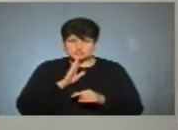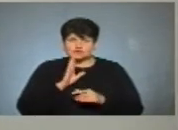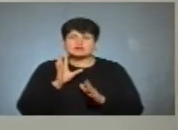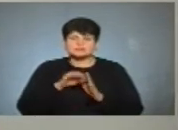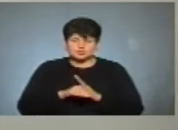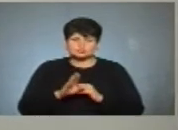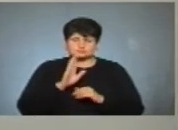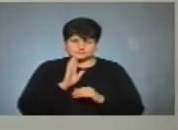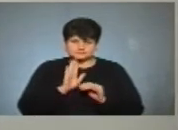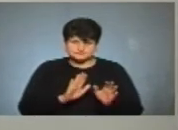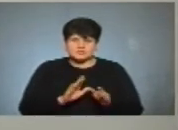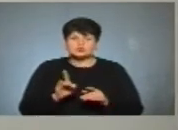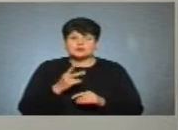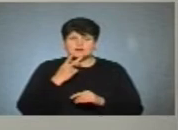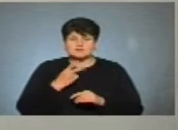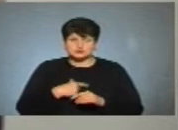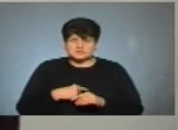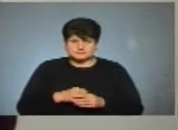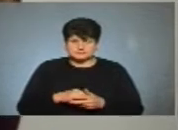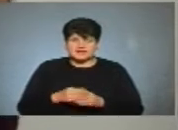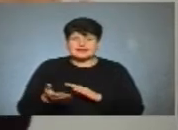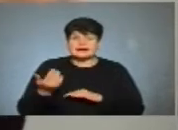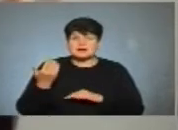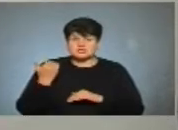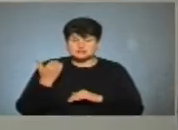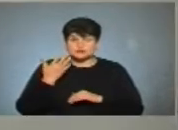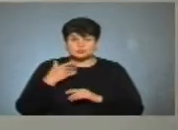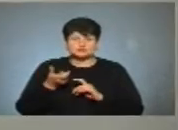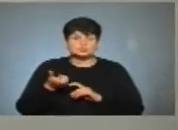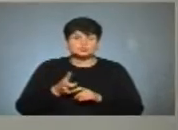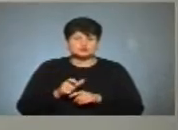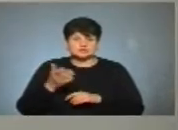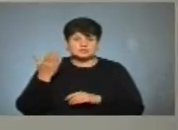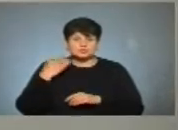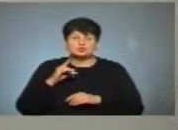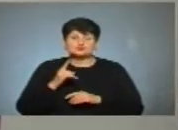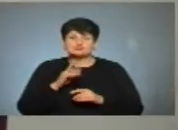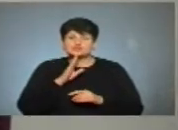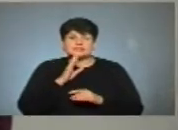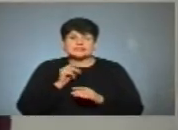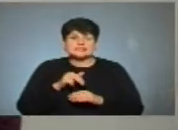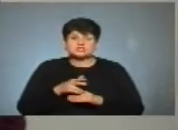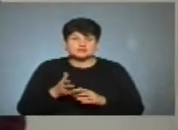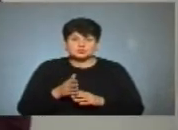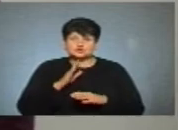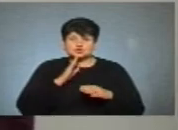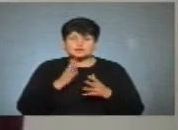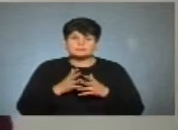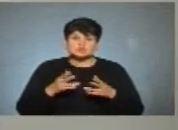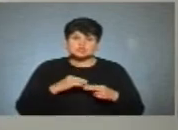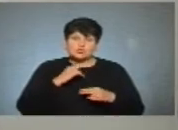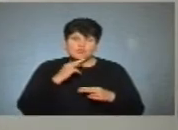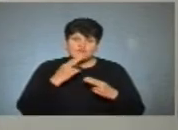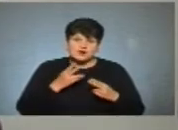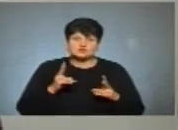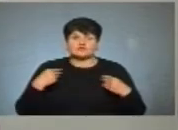в тому числі. Але, що я для себе бачу, раніше, колись, дуже-дуже давно, на вибори, чому там жінки, можливо, не йшли. Тому що до жінок більше увага, хто